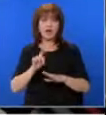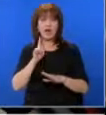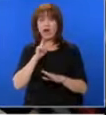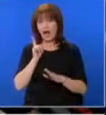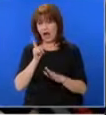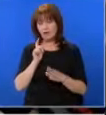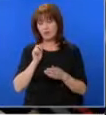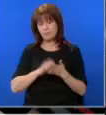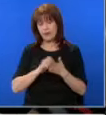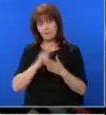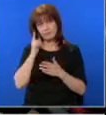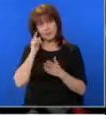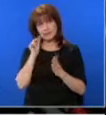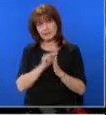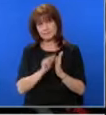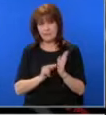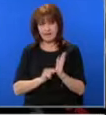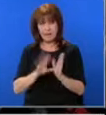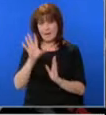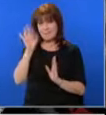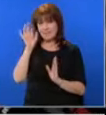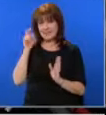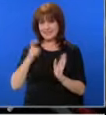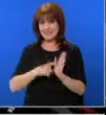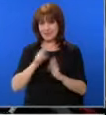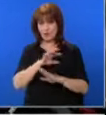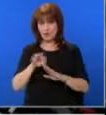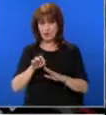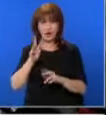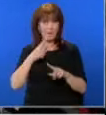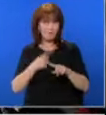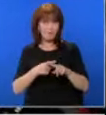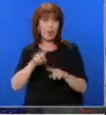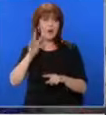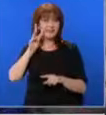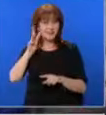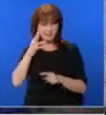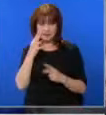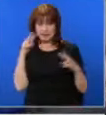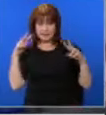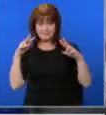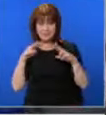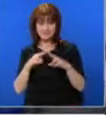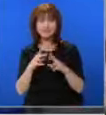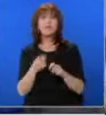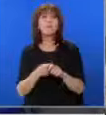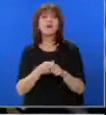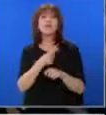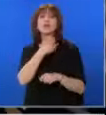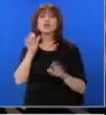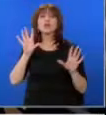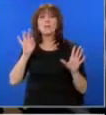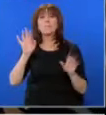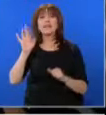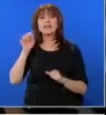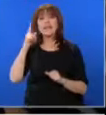по трънския курс близо 50 законопроекта по три пъти да сме се виждали прави 150 пъти. В 150